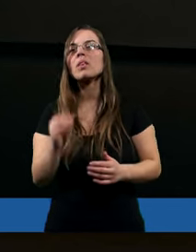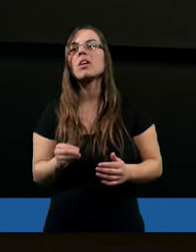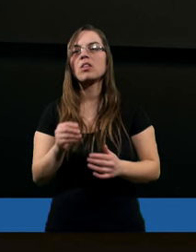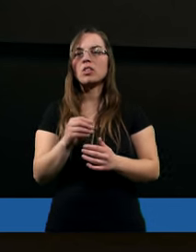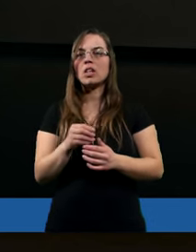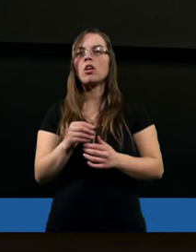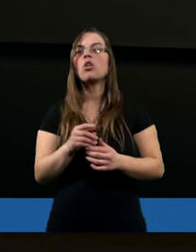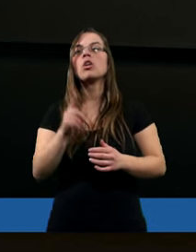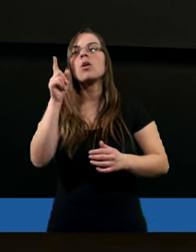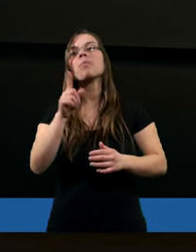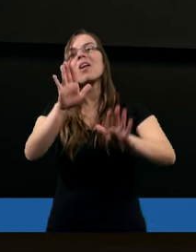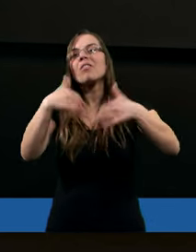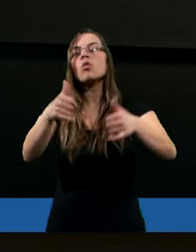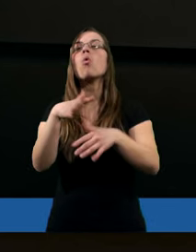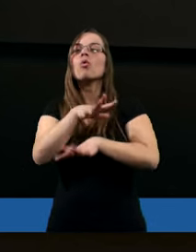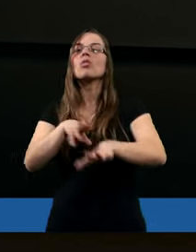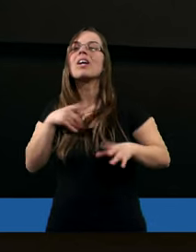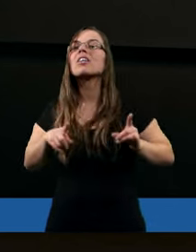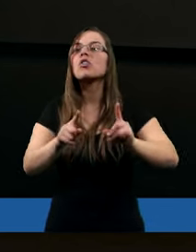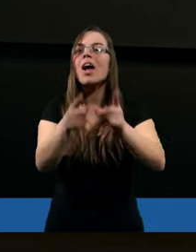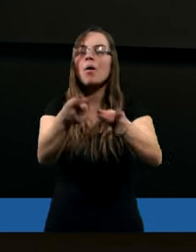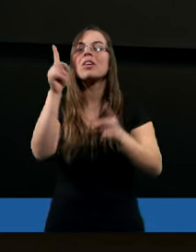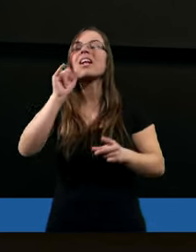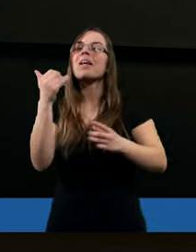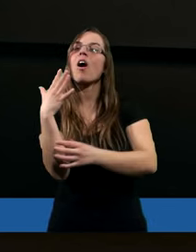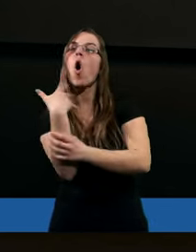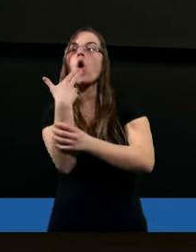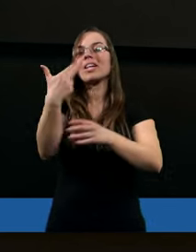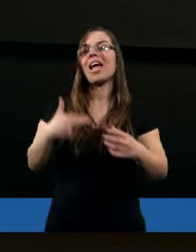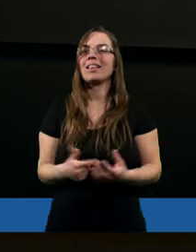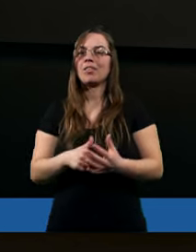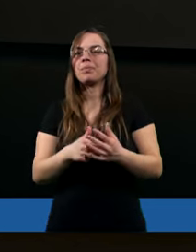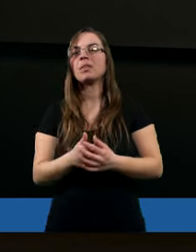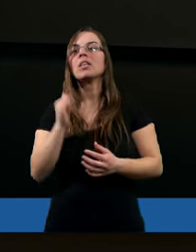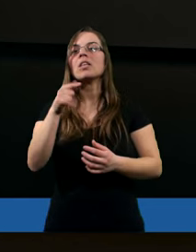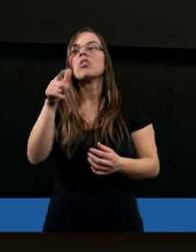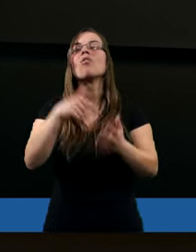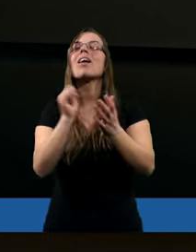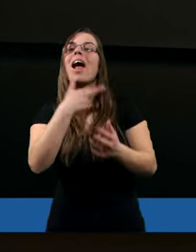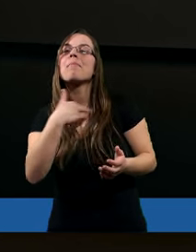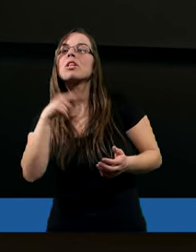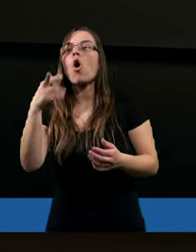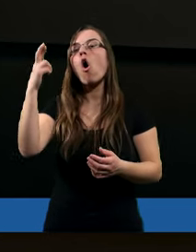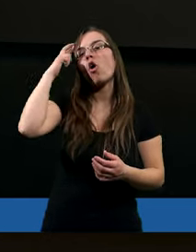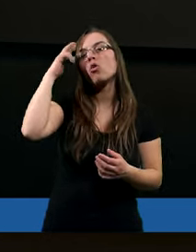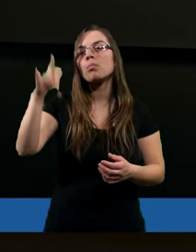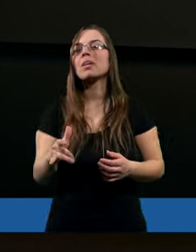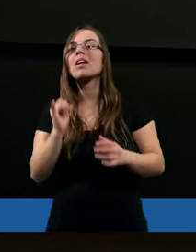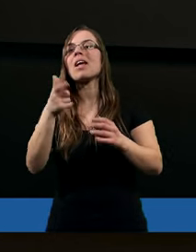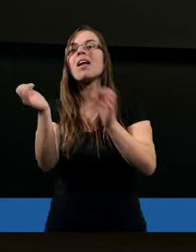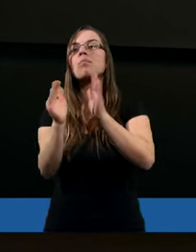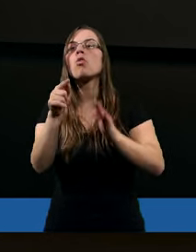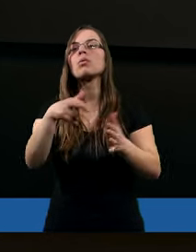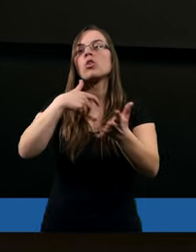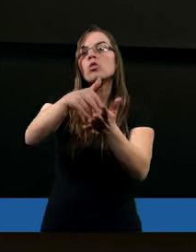Że też pokazuje, w jaki sposób nam Duch Święty działa. Czyli działa jak ogień. No i właśnie, jak my rozumiemy też, w jaki